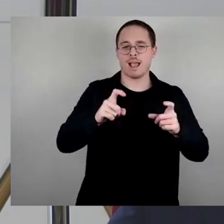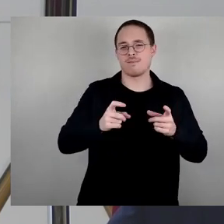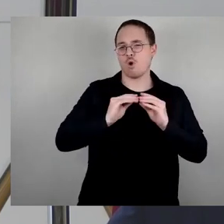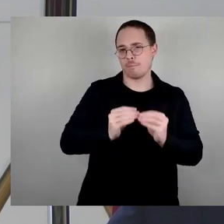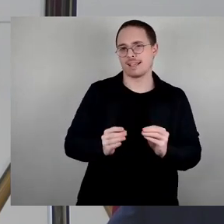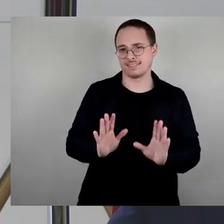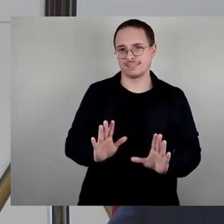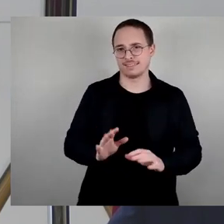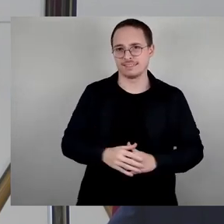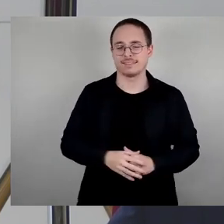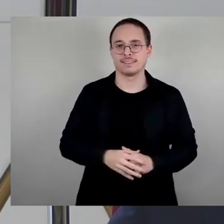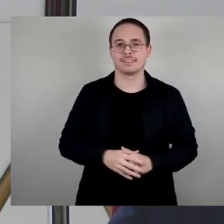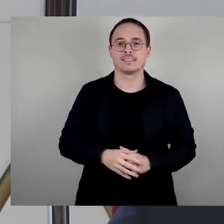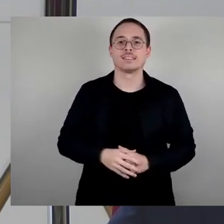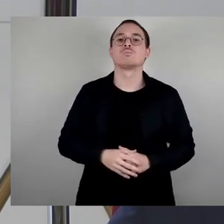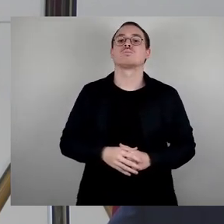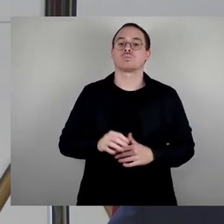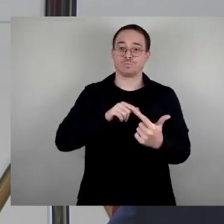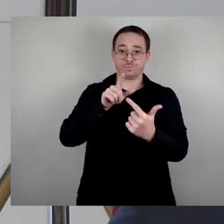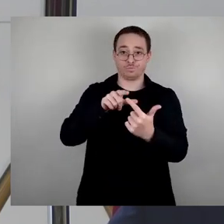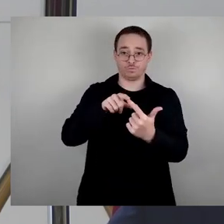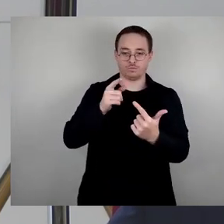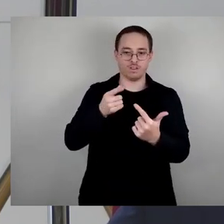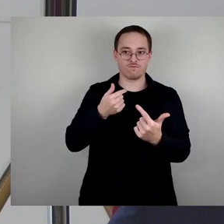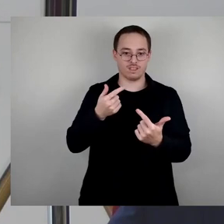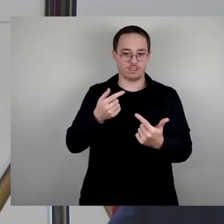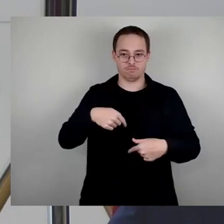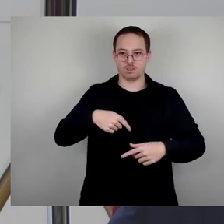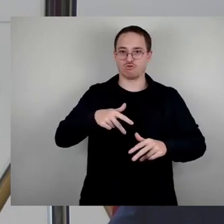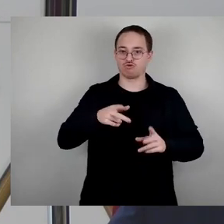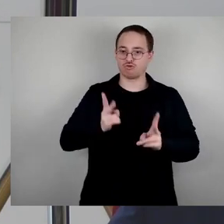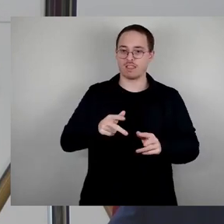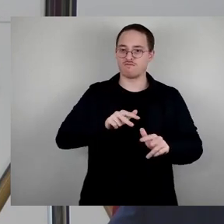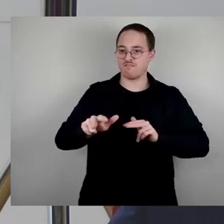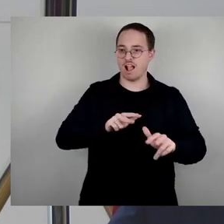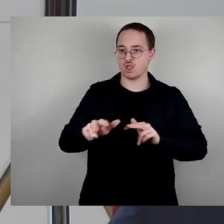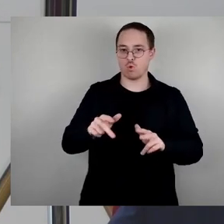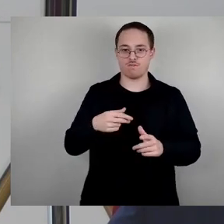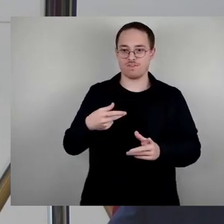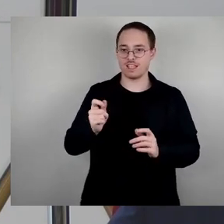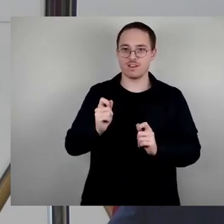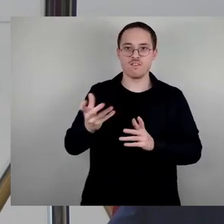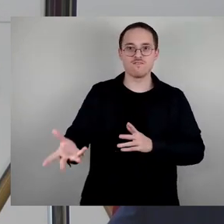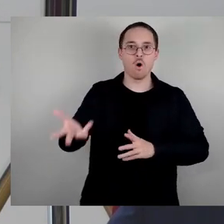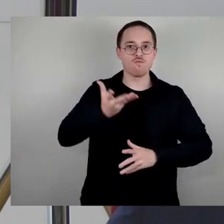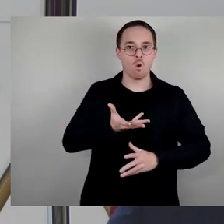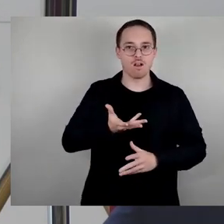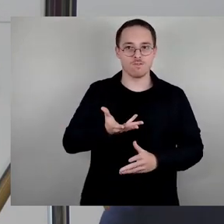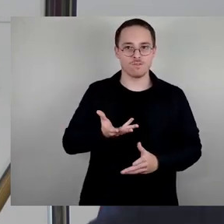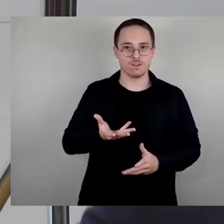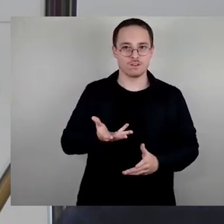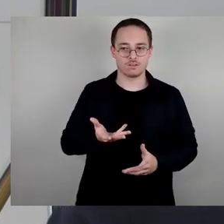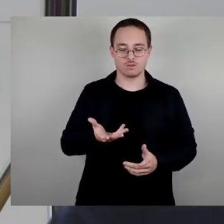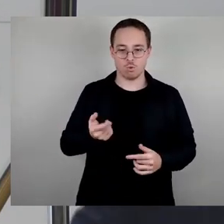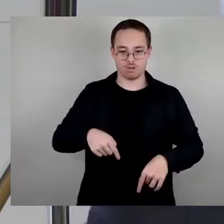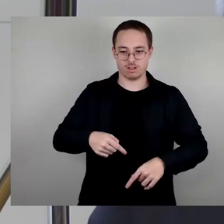der Vorwurf an die Verwaltung. Die Stadtverwaltung würde sich nicht mit dem Thema NS-Diktatur auseinandersetzen. Auch hier möchte ich